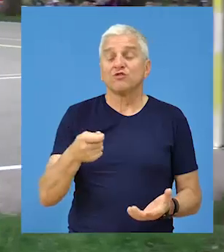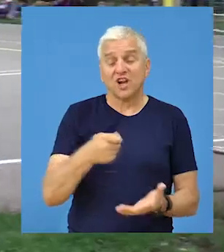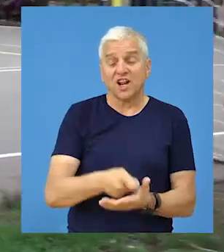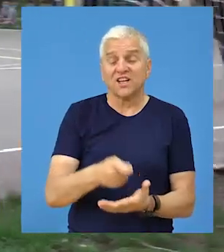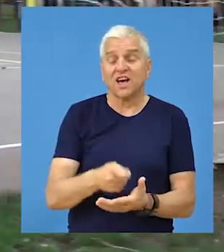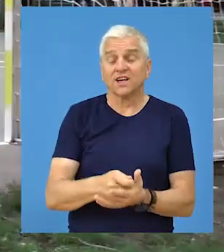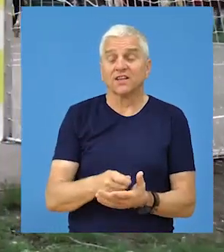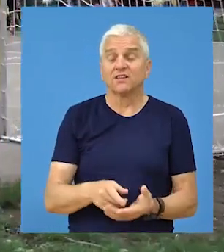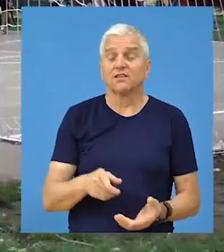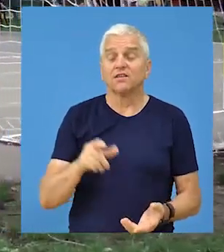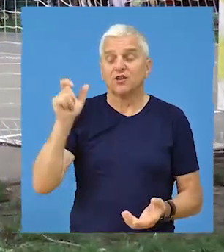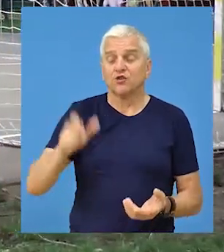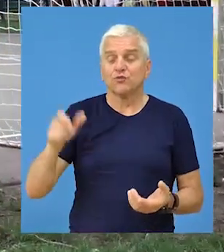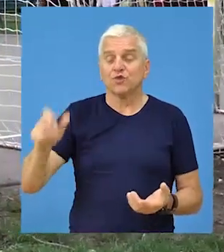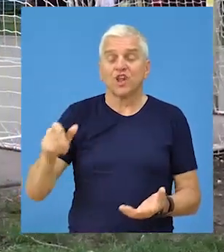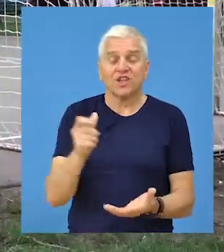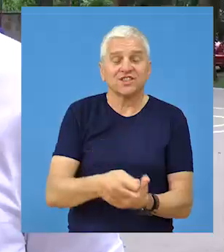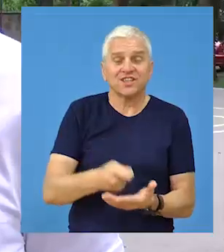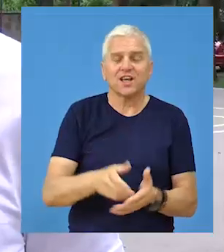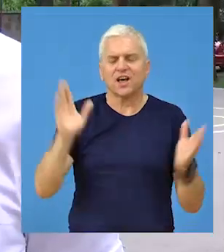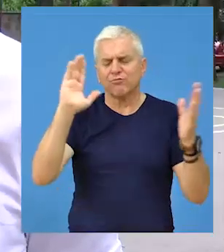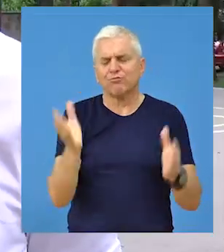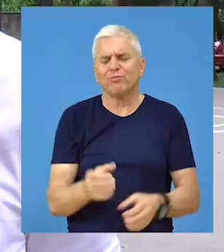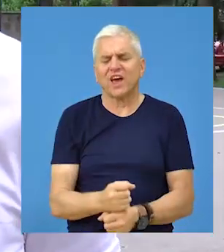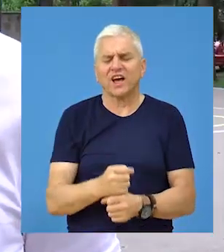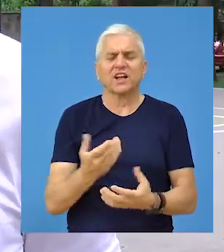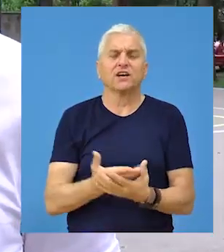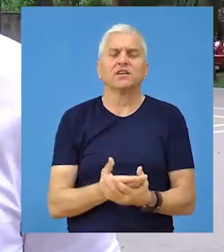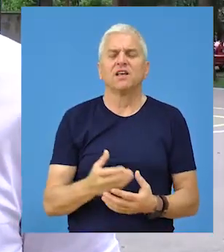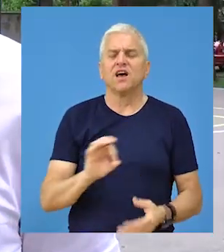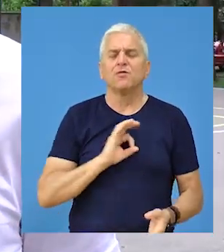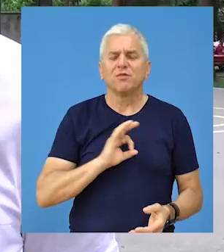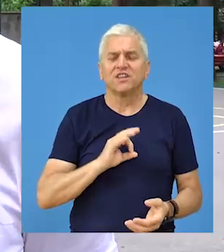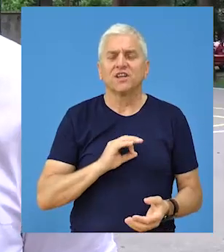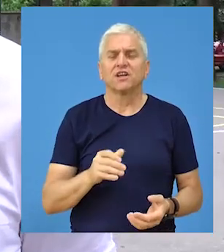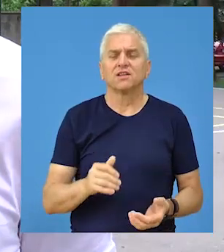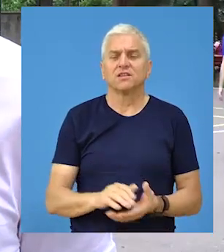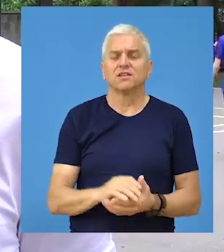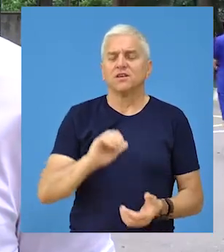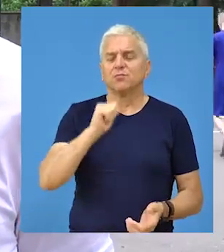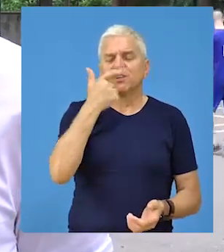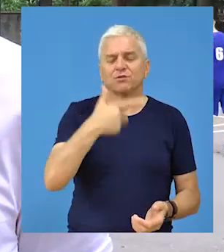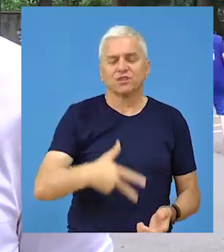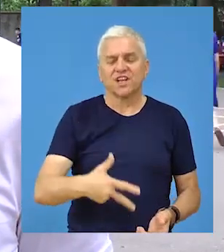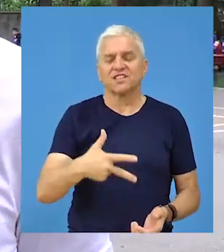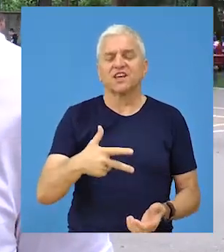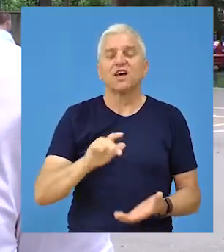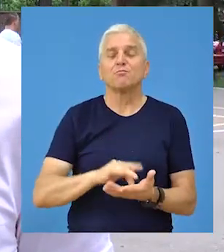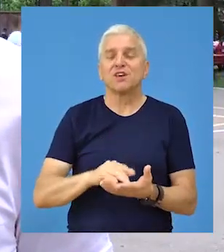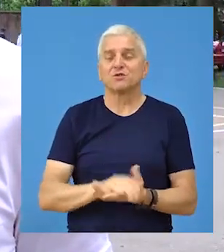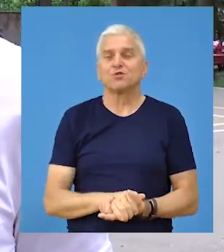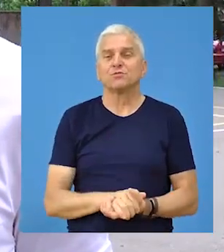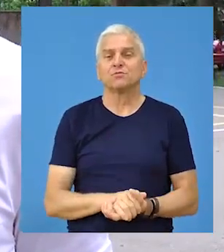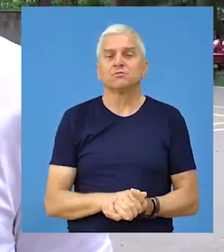nagrada i individualnih nagrada, pehara, medalja za prva tri osvojena mesta,